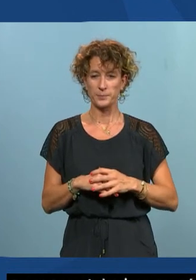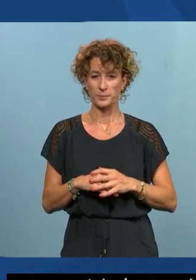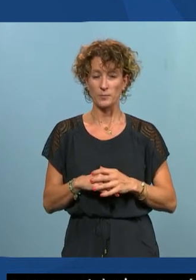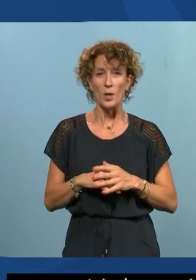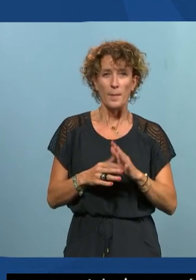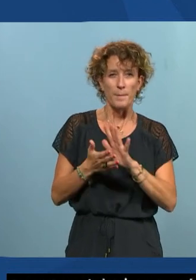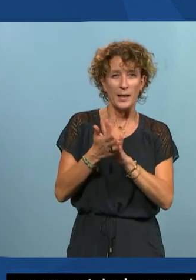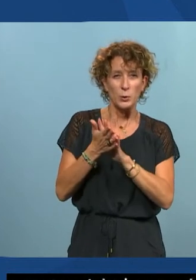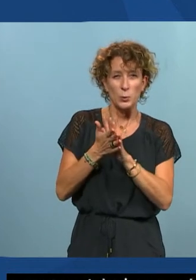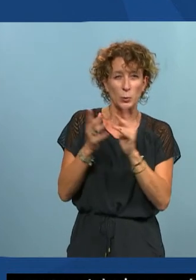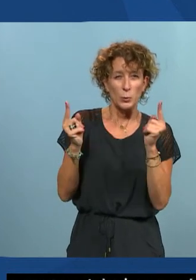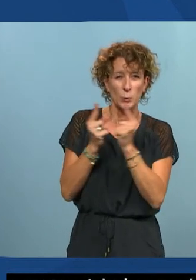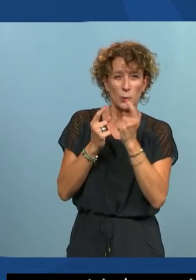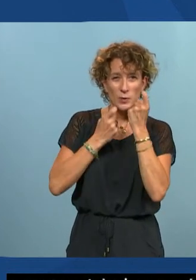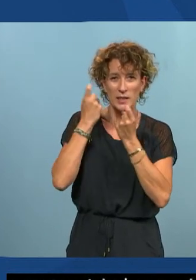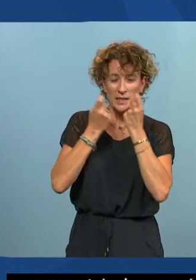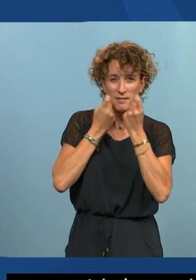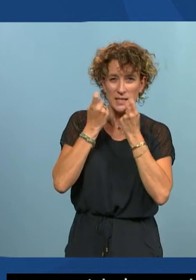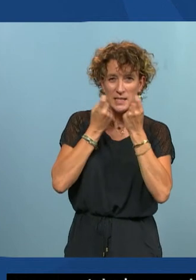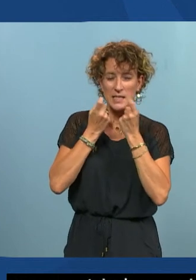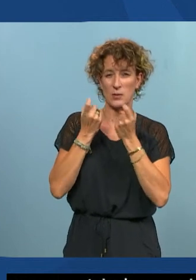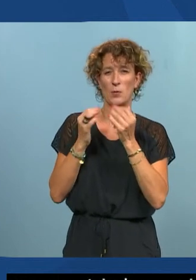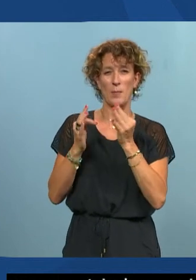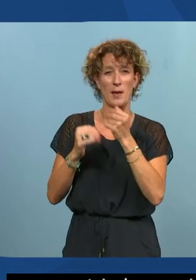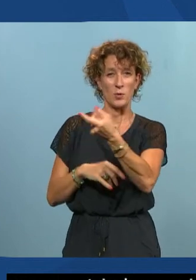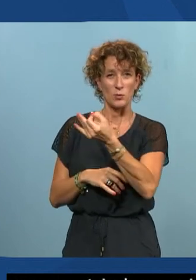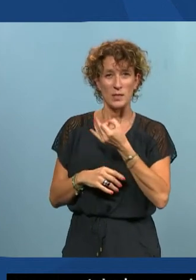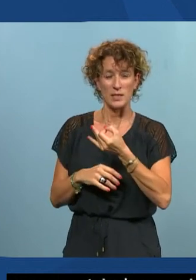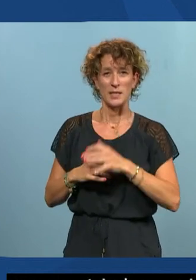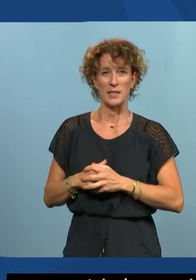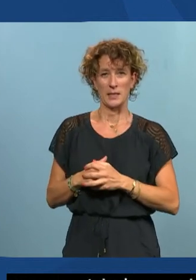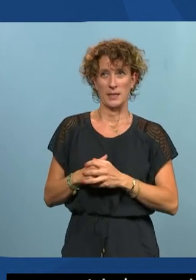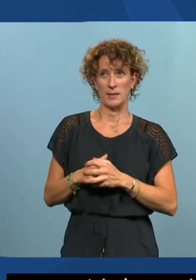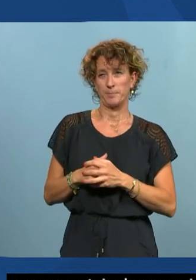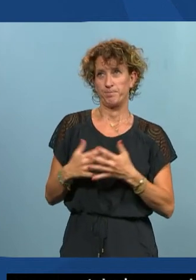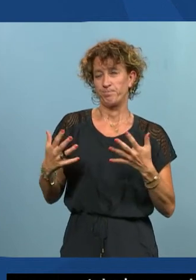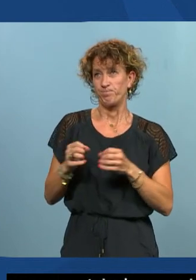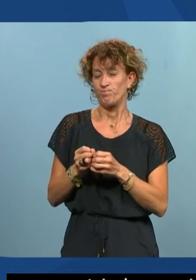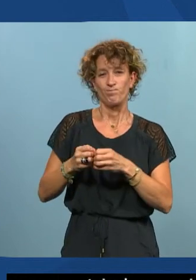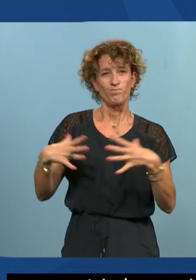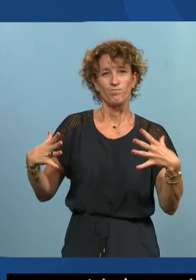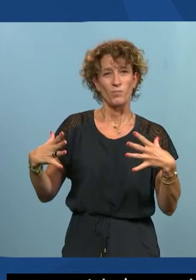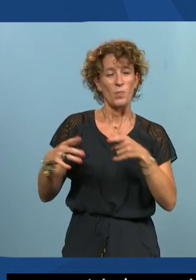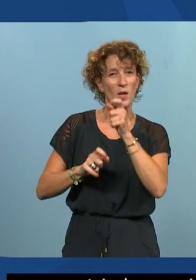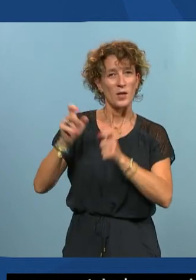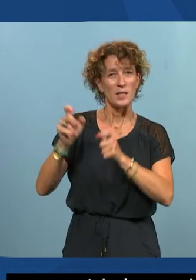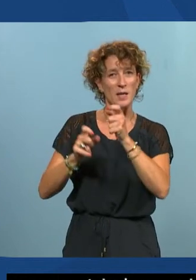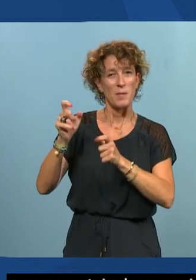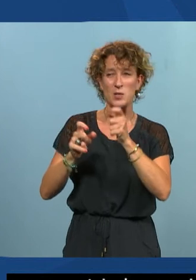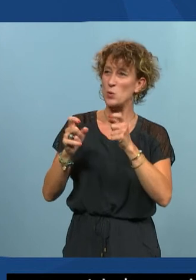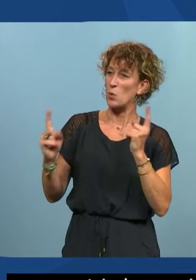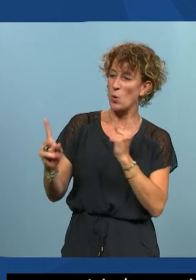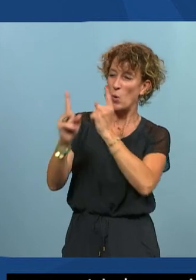petite réflexion juste en rebond à ce que tu as dit la plupart des personnes qu'on croise en milieu